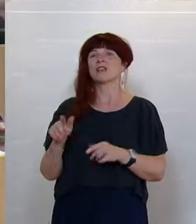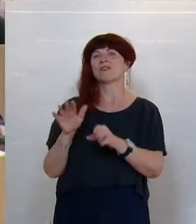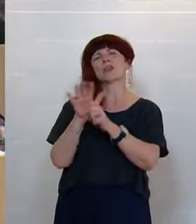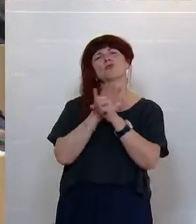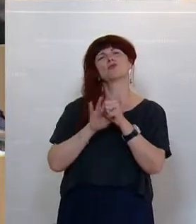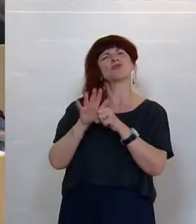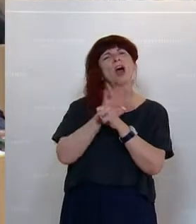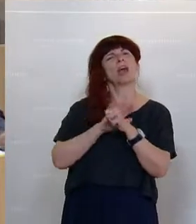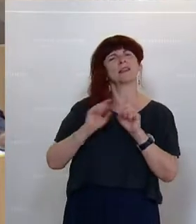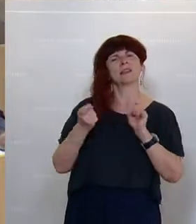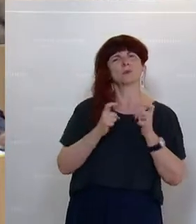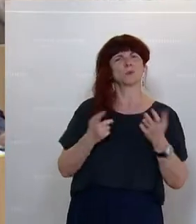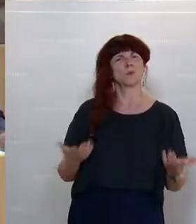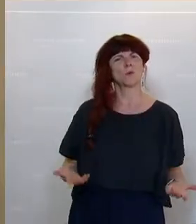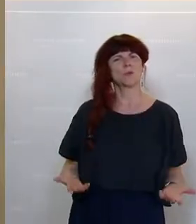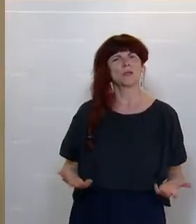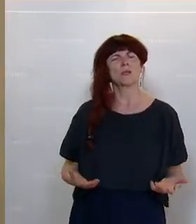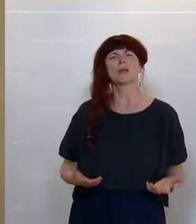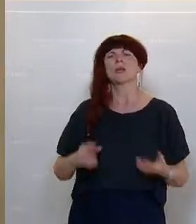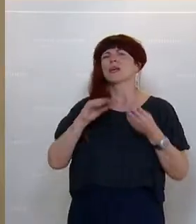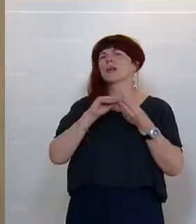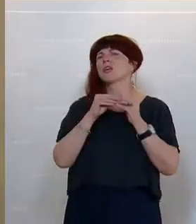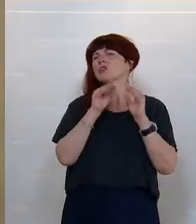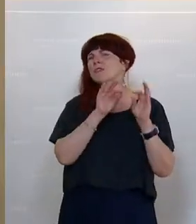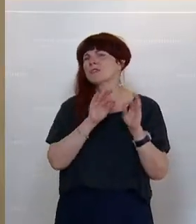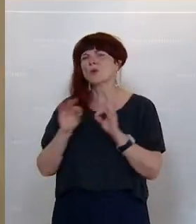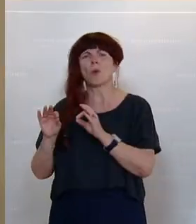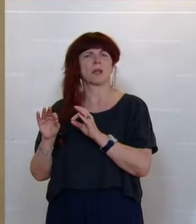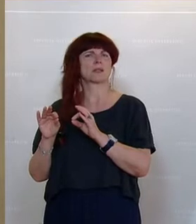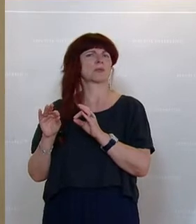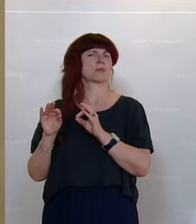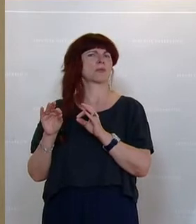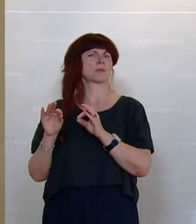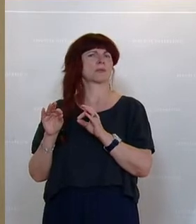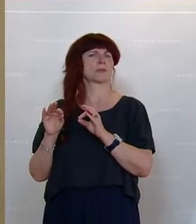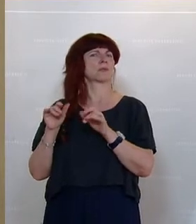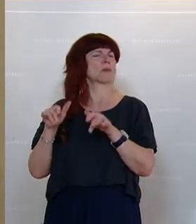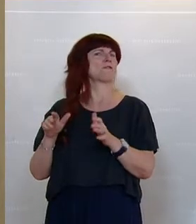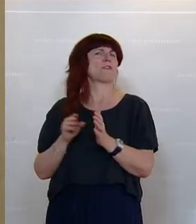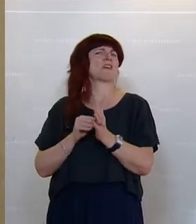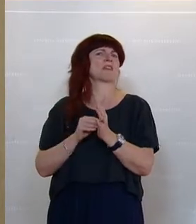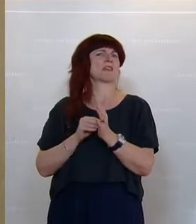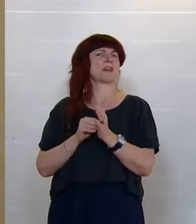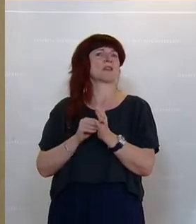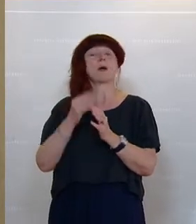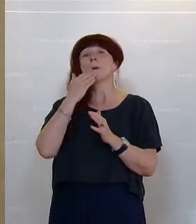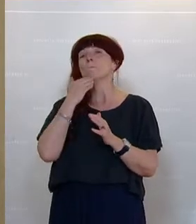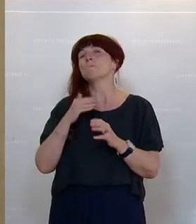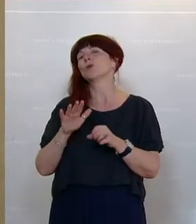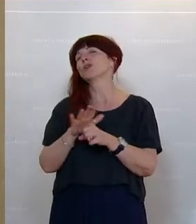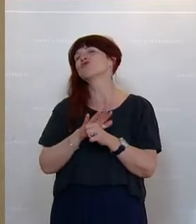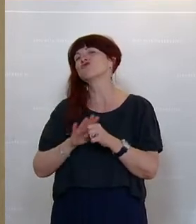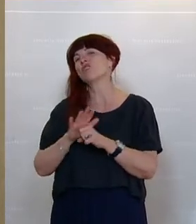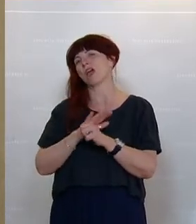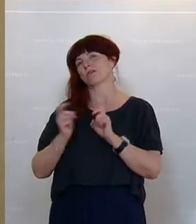Sonderklasse. Es wird wieder die Geschäftsordnung dazu benutzt, um eine Scheindebatte zu